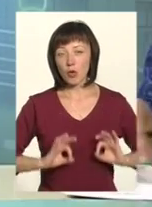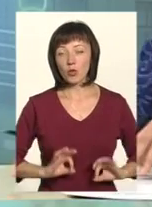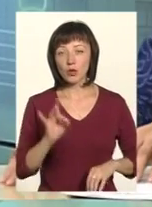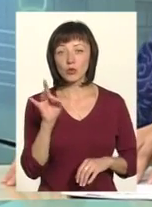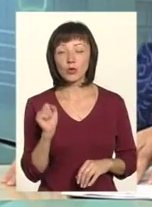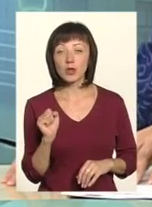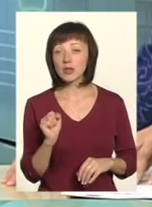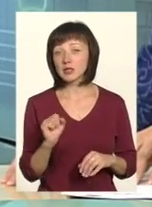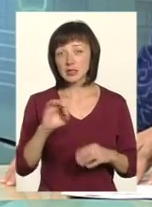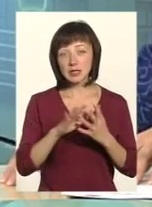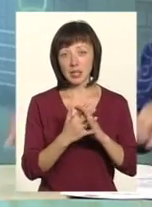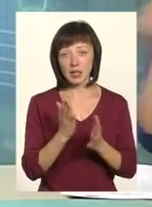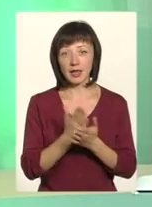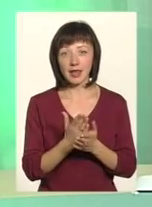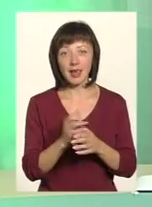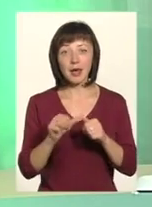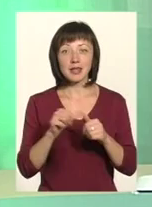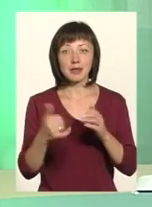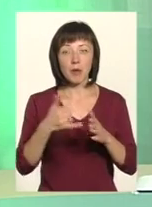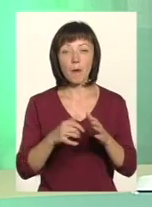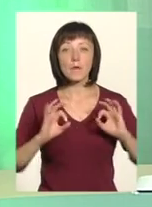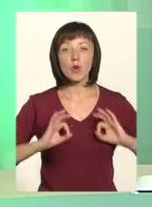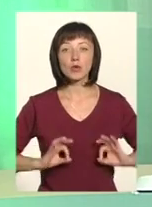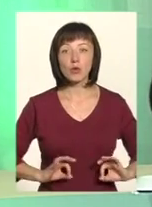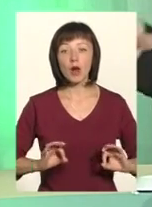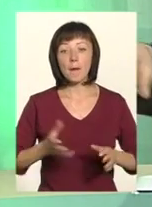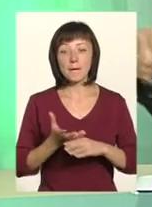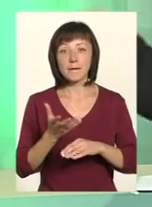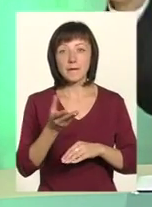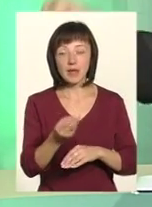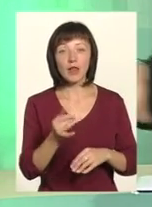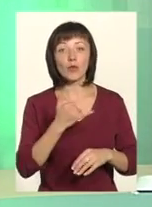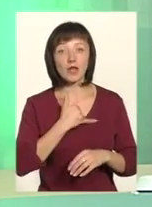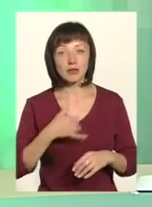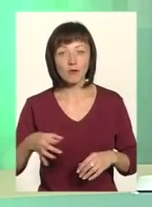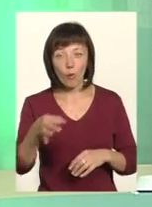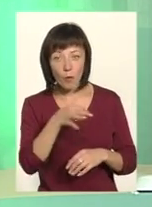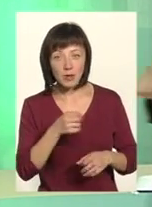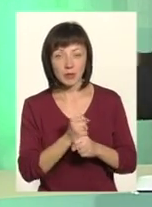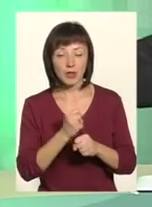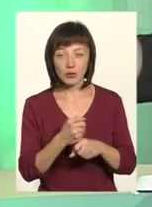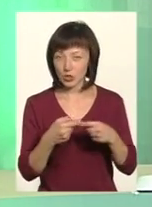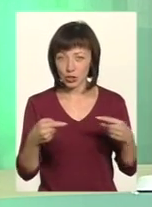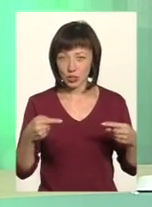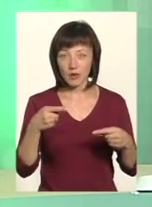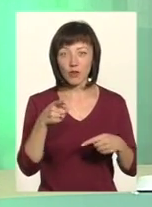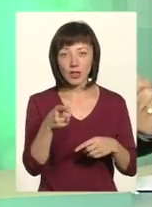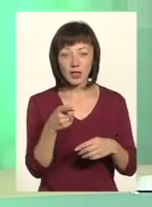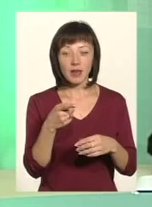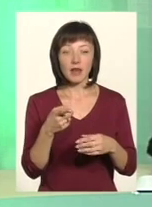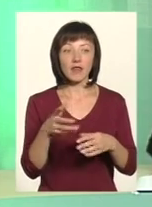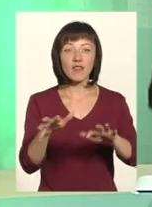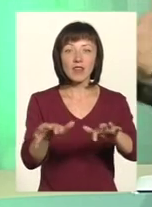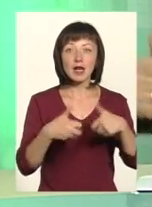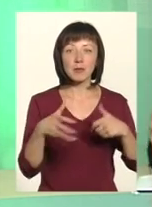можемо говорити про села, де є заправка, Так, сьогодні прокуратура платить, де в області працюють у нас і інші інституції. Понимаєте, вони вигребли зміст